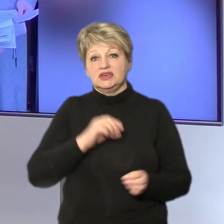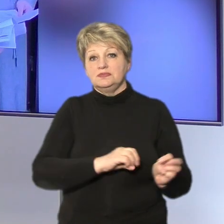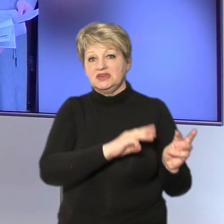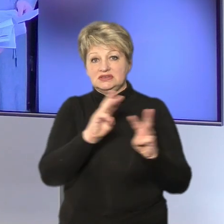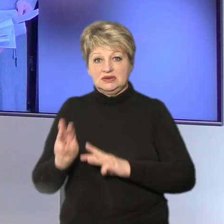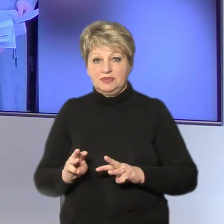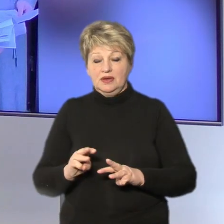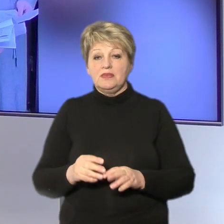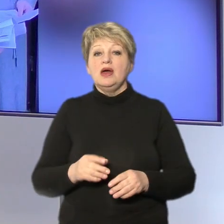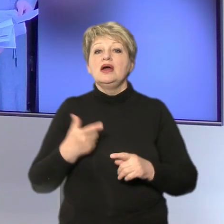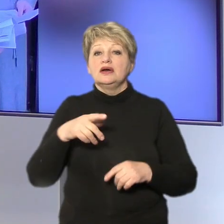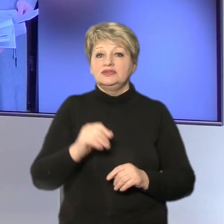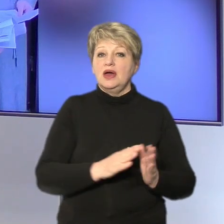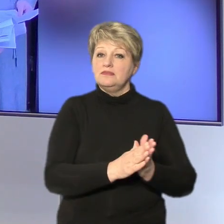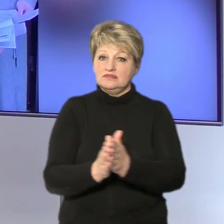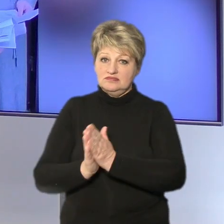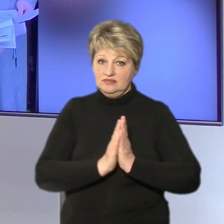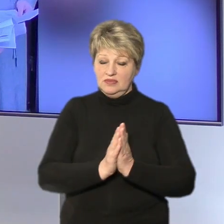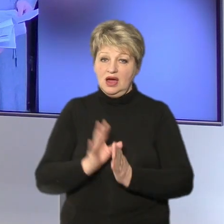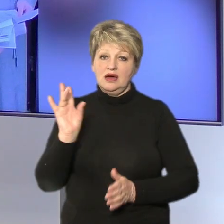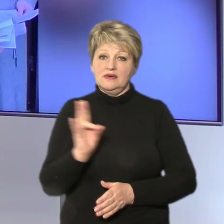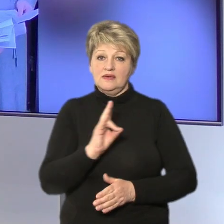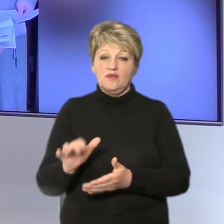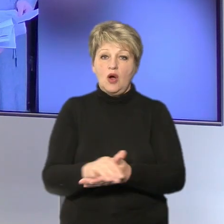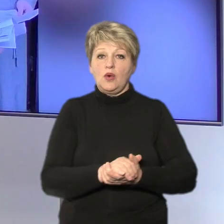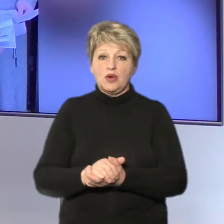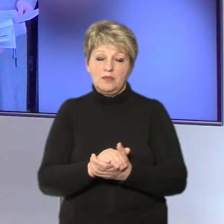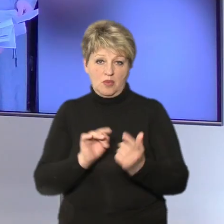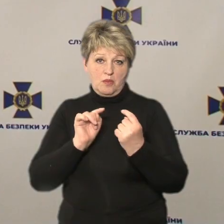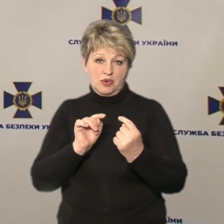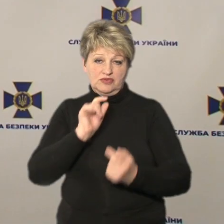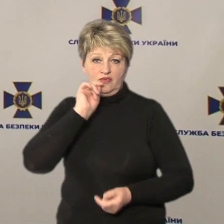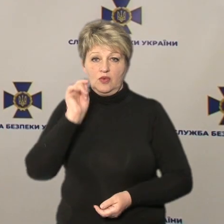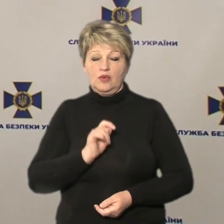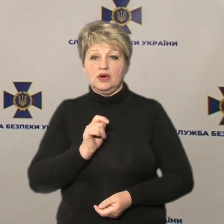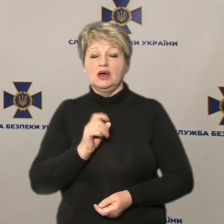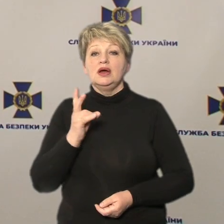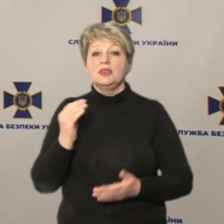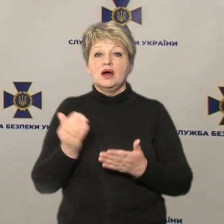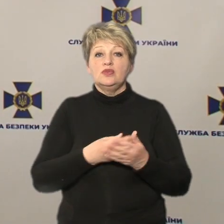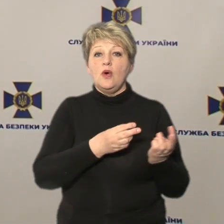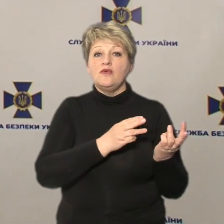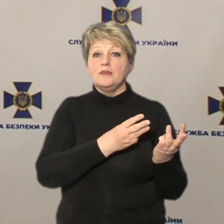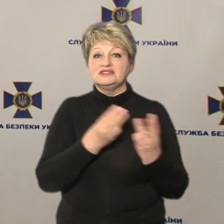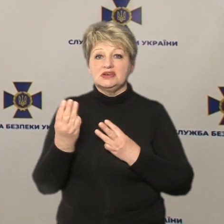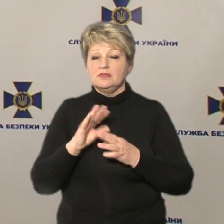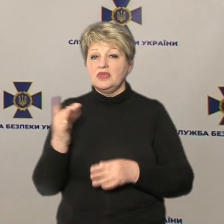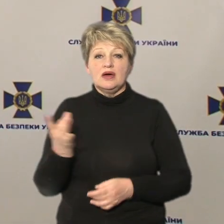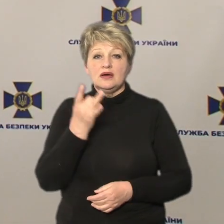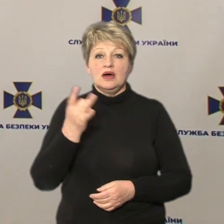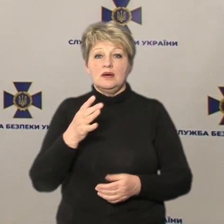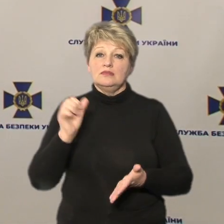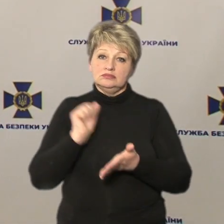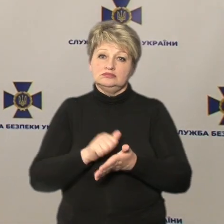де митрополит закликав до об'єднання релігійних громад у війні проти України. На новому сайті неодноразово поширювалися